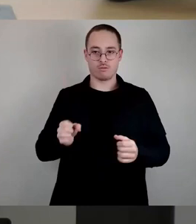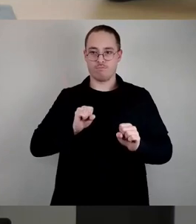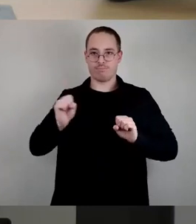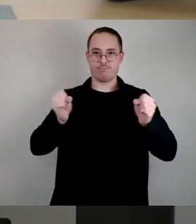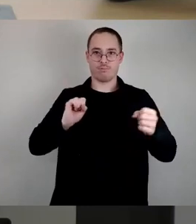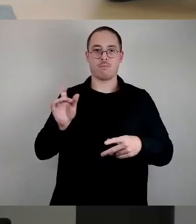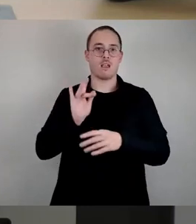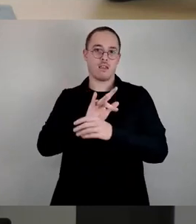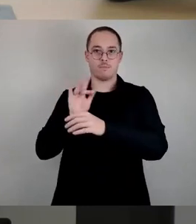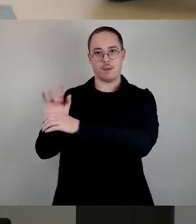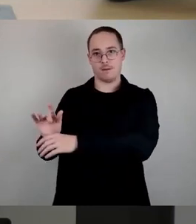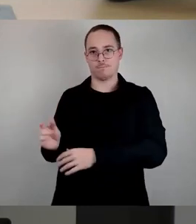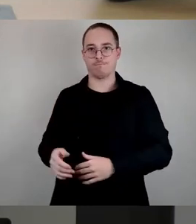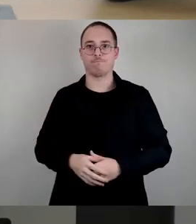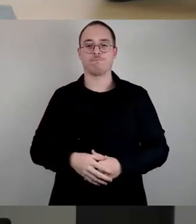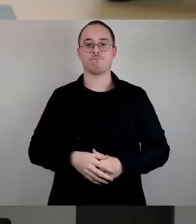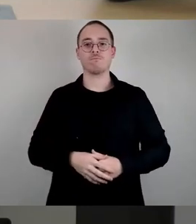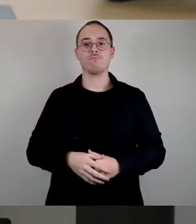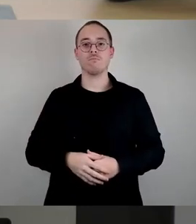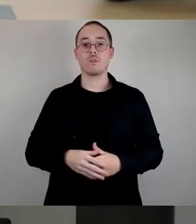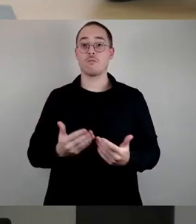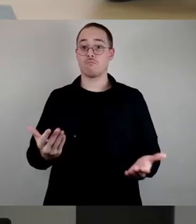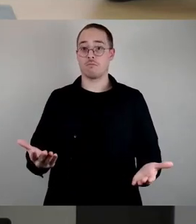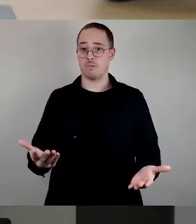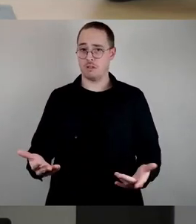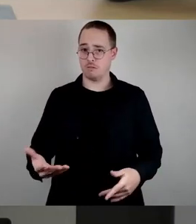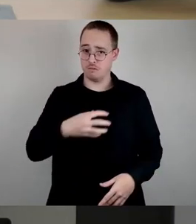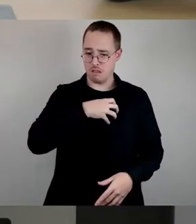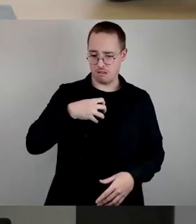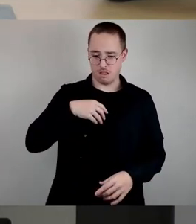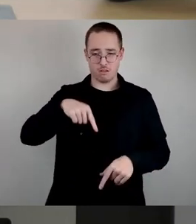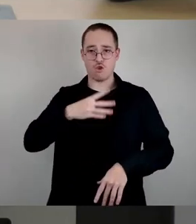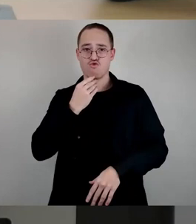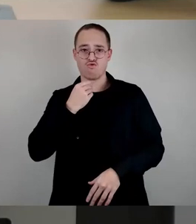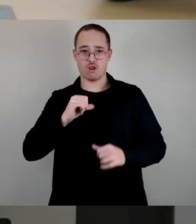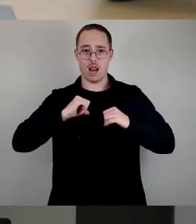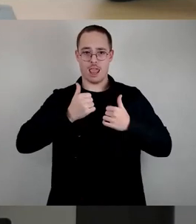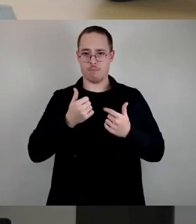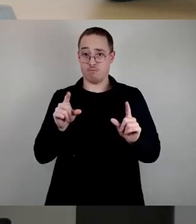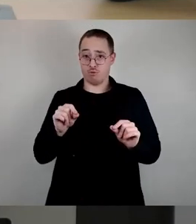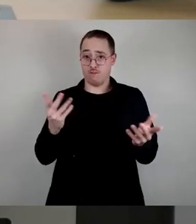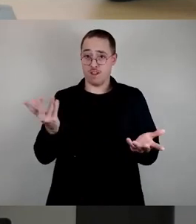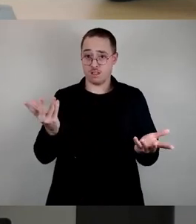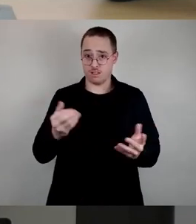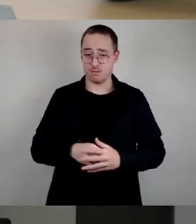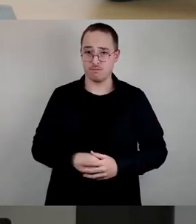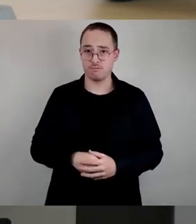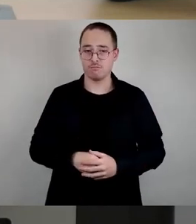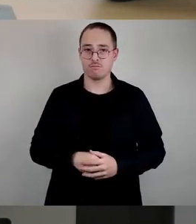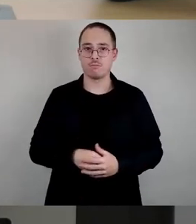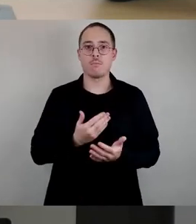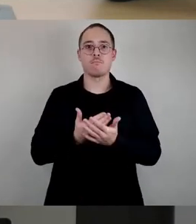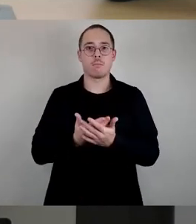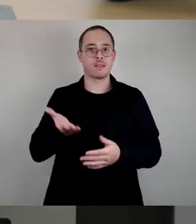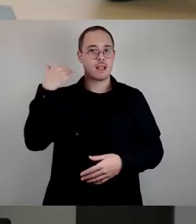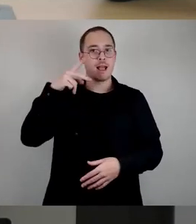Was bedeutet das nun für Dresden und das jüdische Leben hier vor Ort? Ich glaube, in erster Linie ist es wichtig, die Erinnerung an die Schrecken des NS